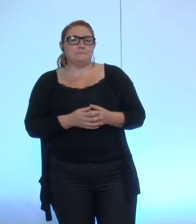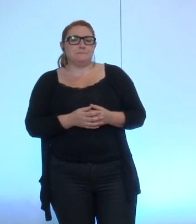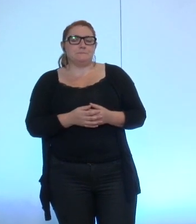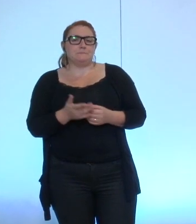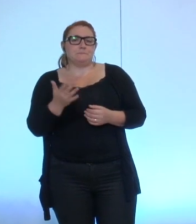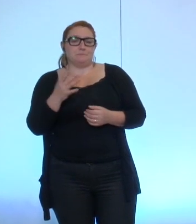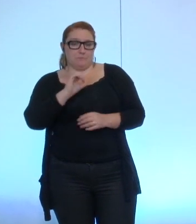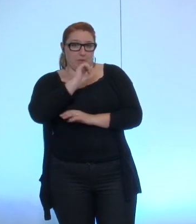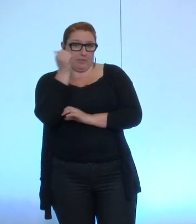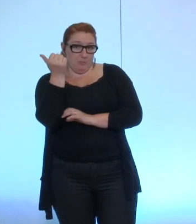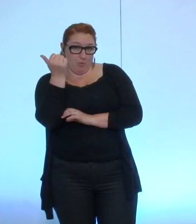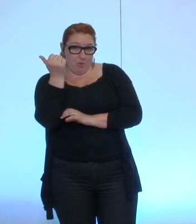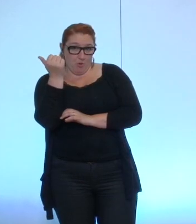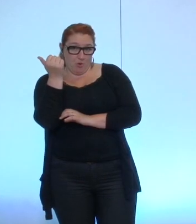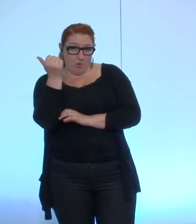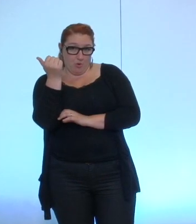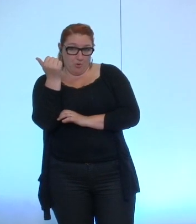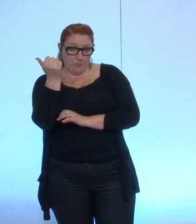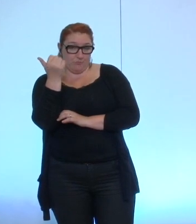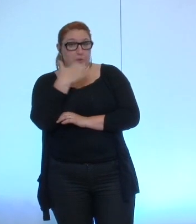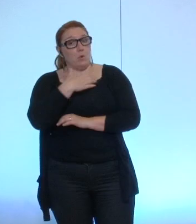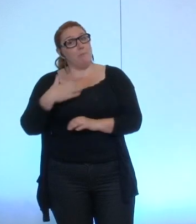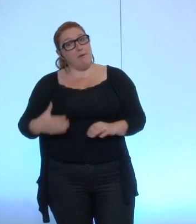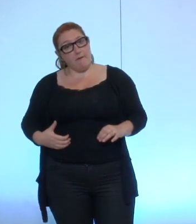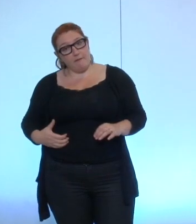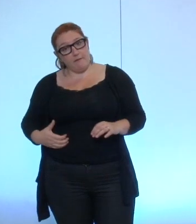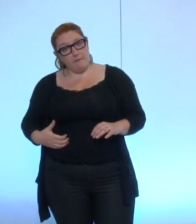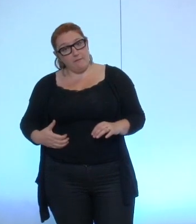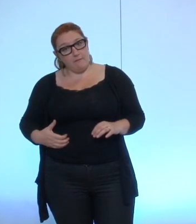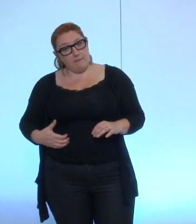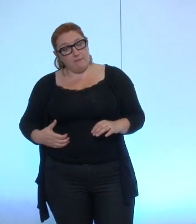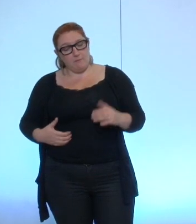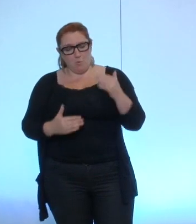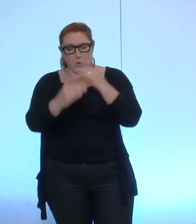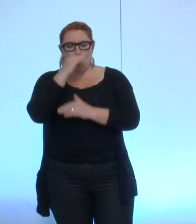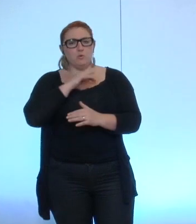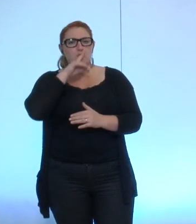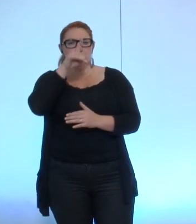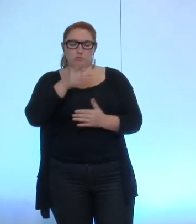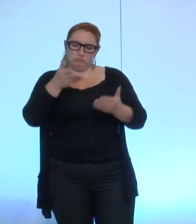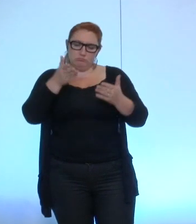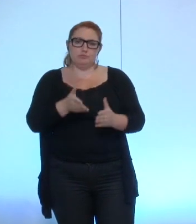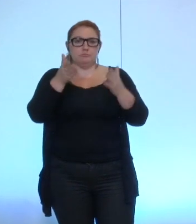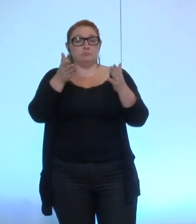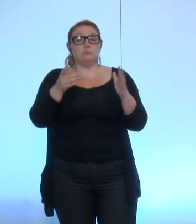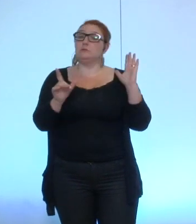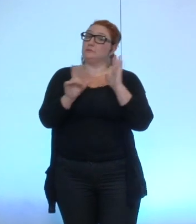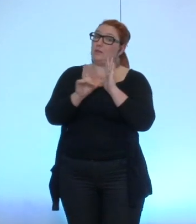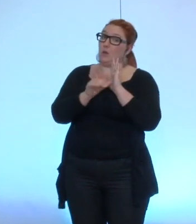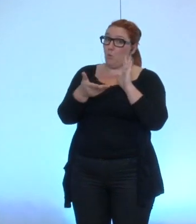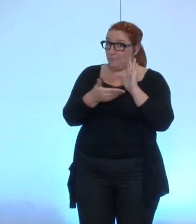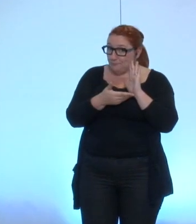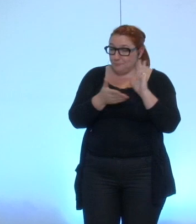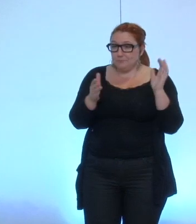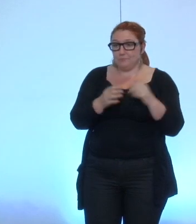d'abord le maire détermine l'ordre du jour c'est la loi donc